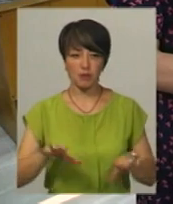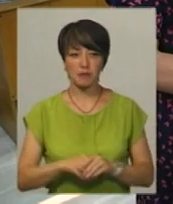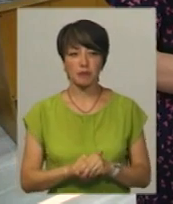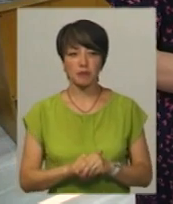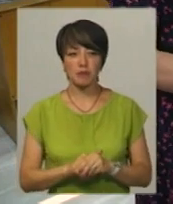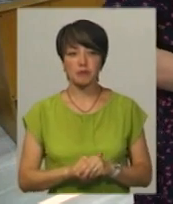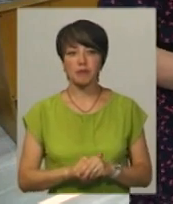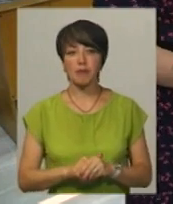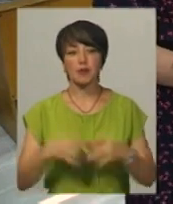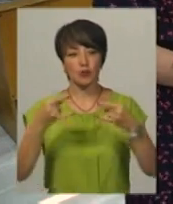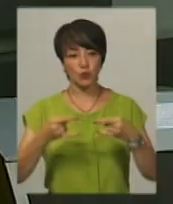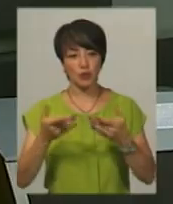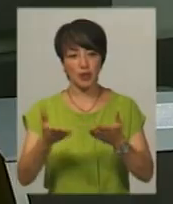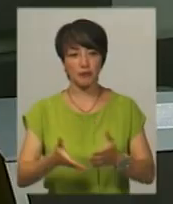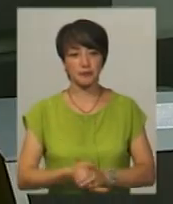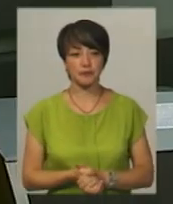Студія.